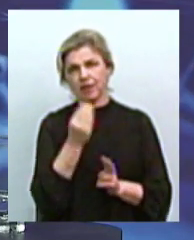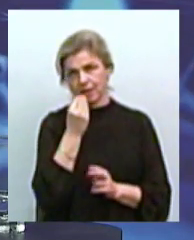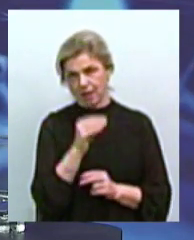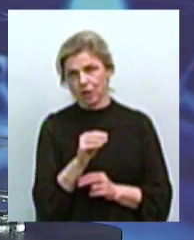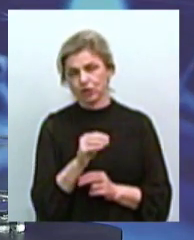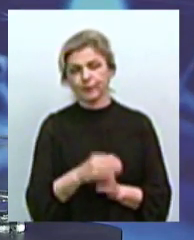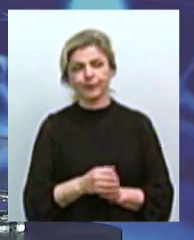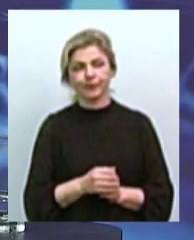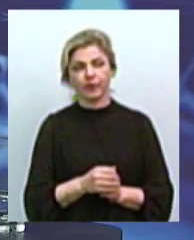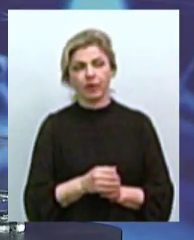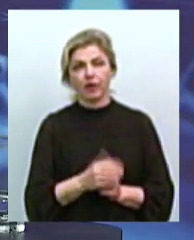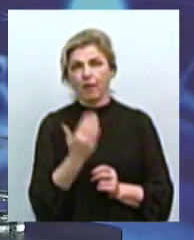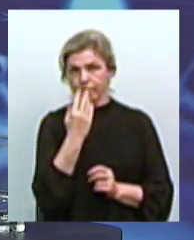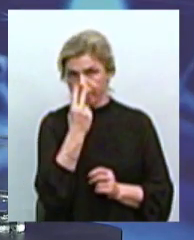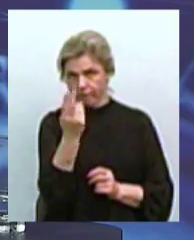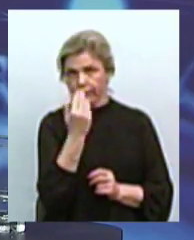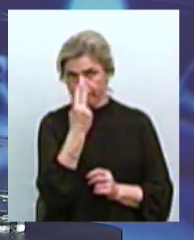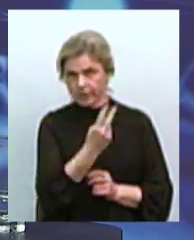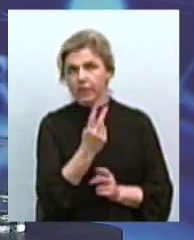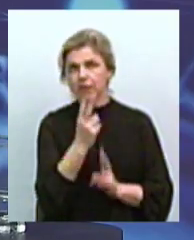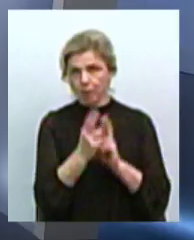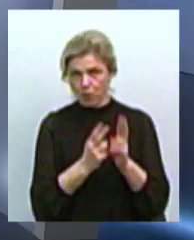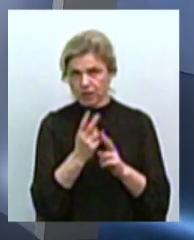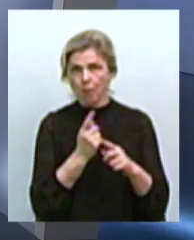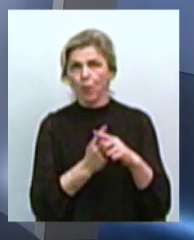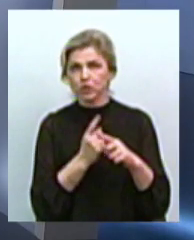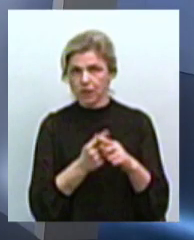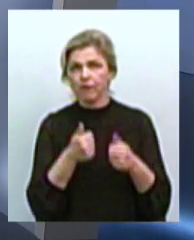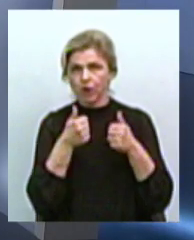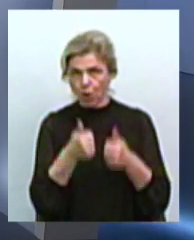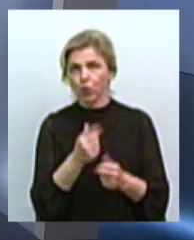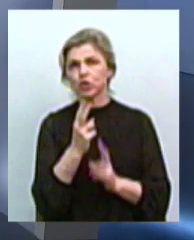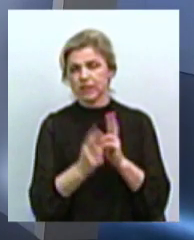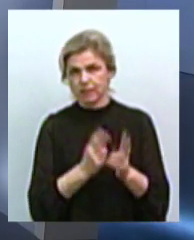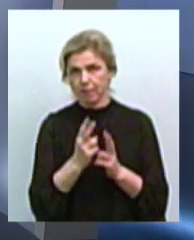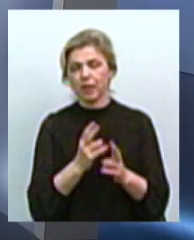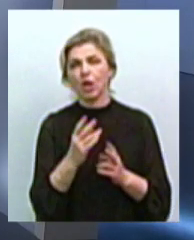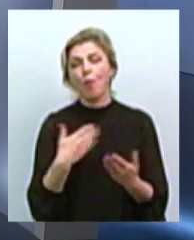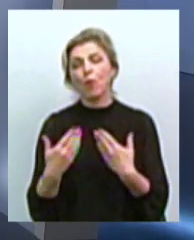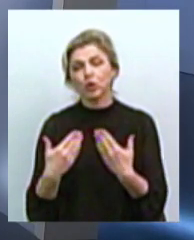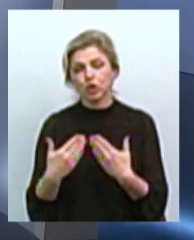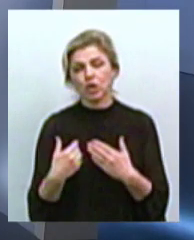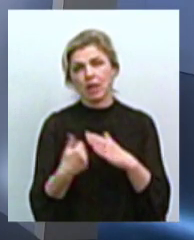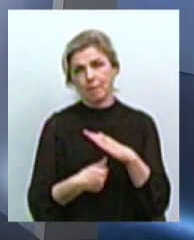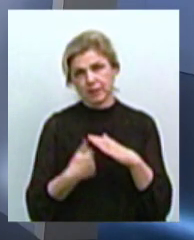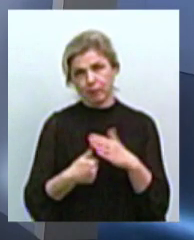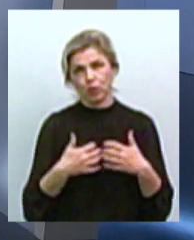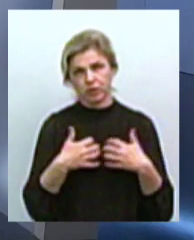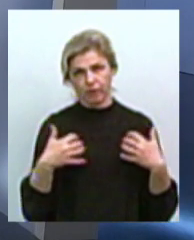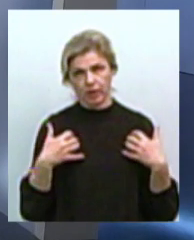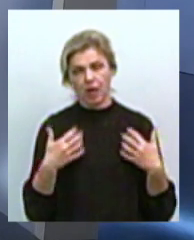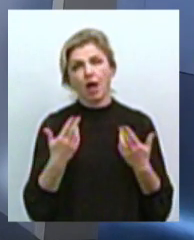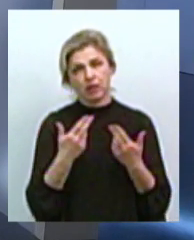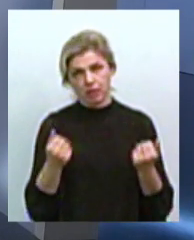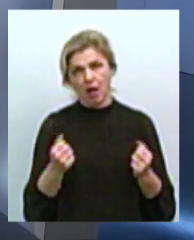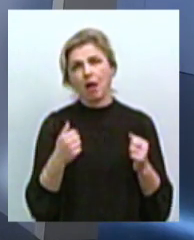нашому місті, Миколаїві, позитивні зміни щодо ставлення безпритульних тварин? Так, ми вже третій рік працюємо і дійсно по статистіці